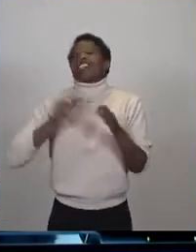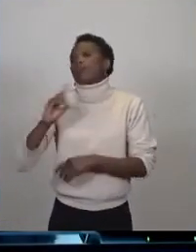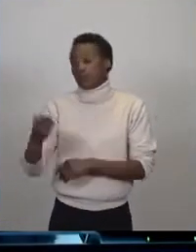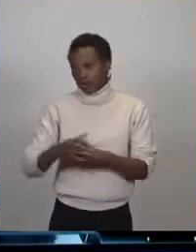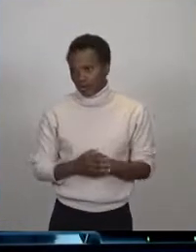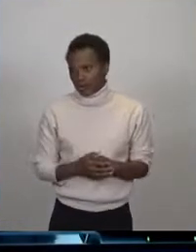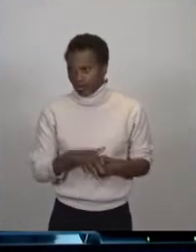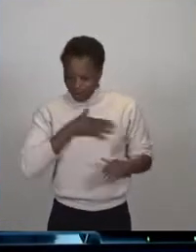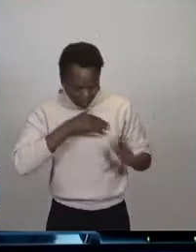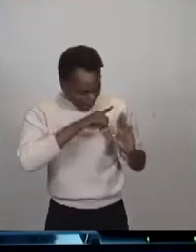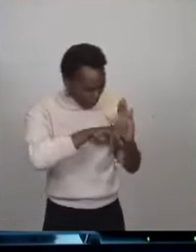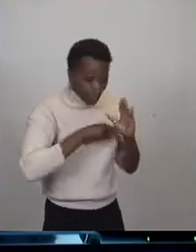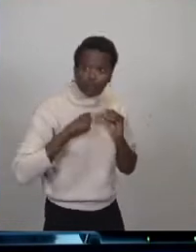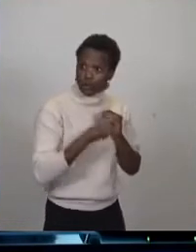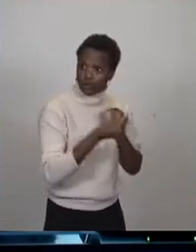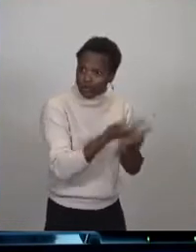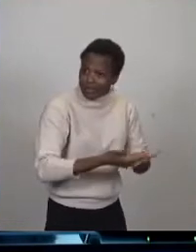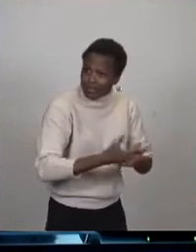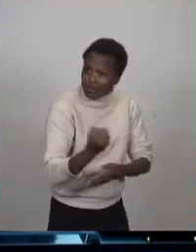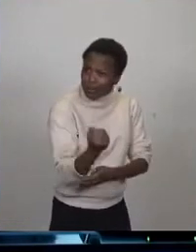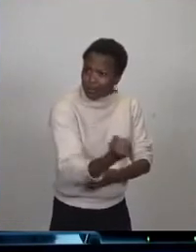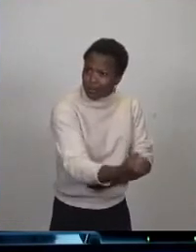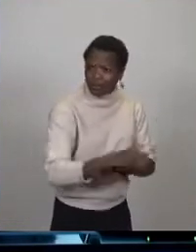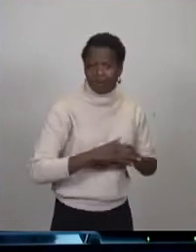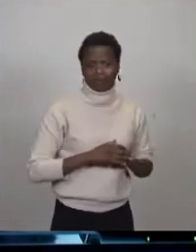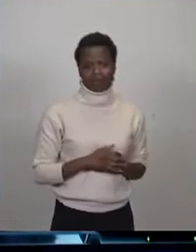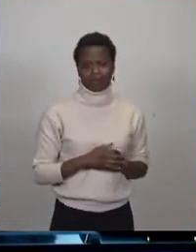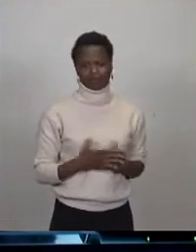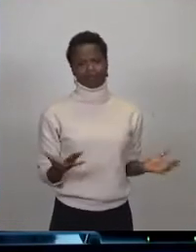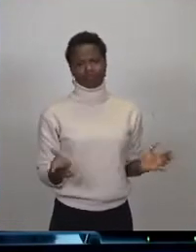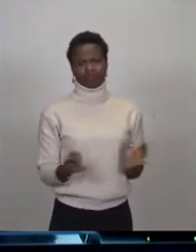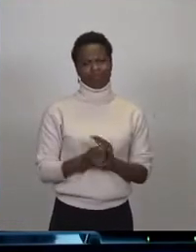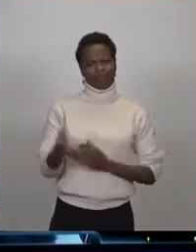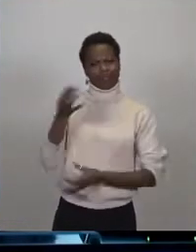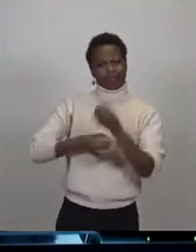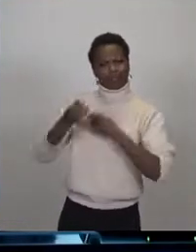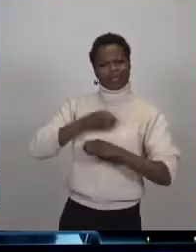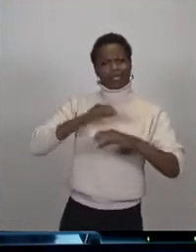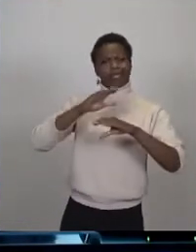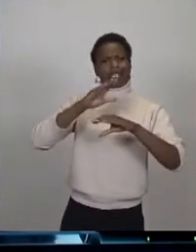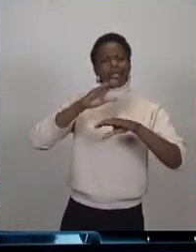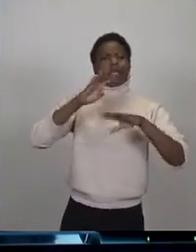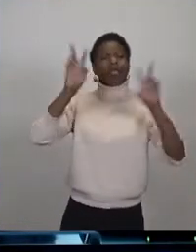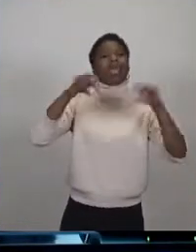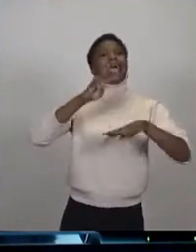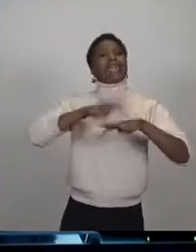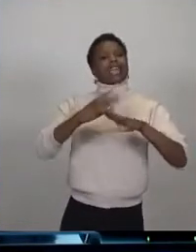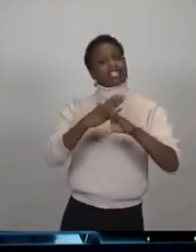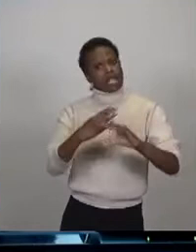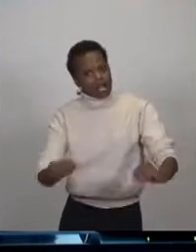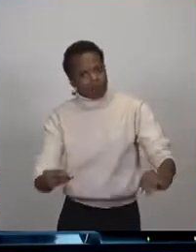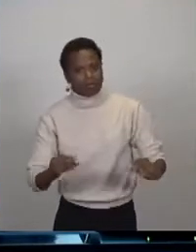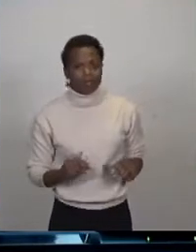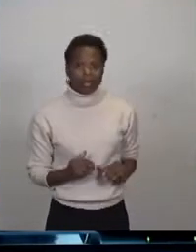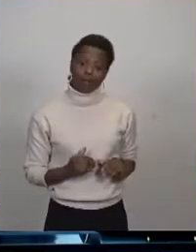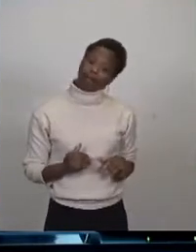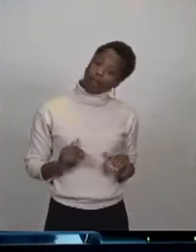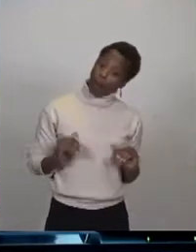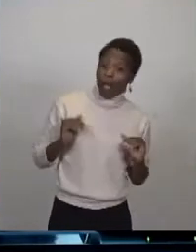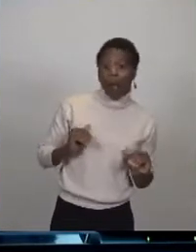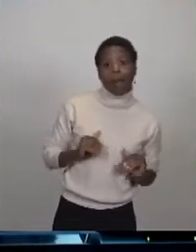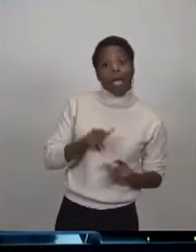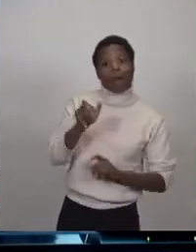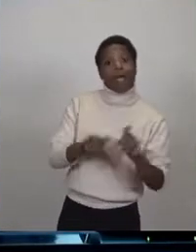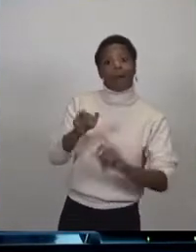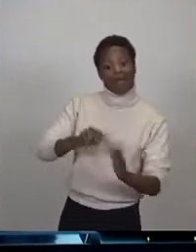aggravent cette situation et que, quand vous parlez de quartiers apaisés, il y a quand même des pétitionnaires qui nous expliquent, dans